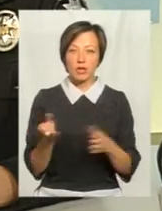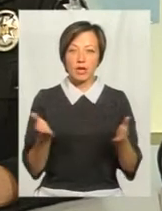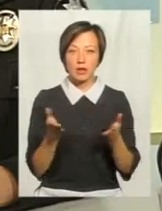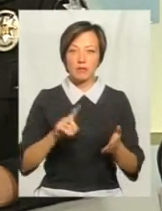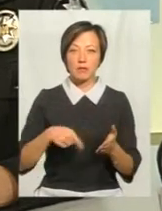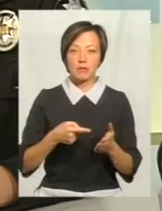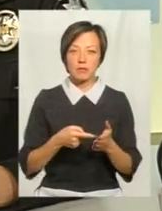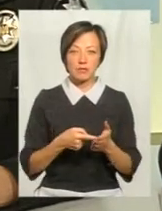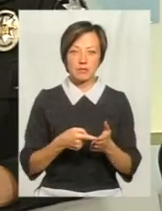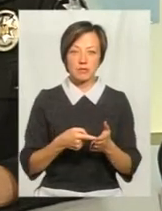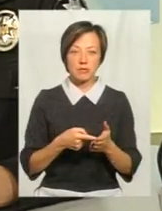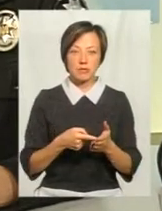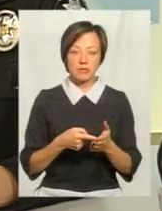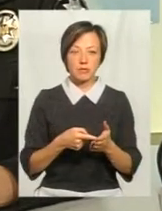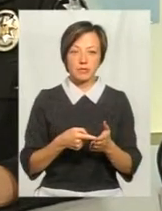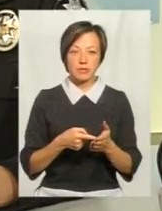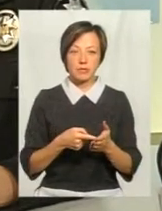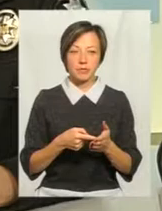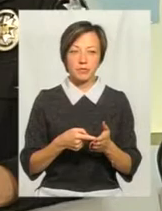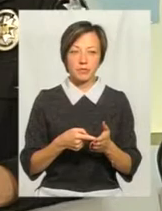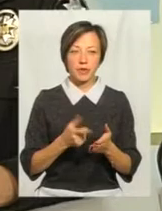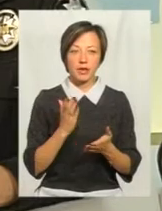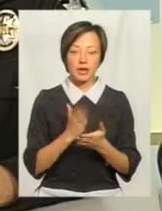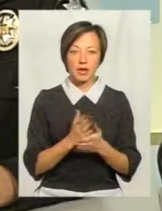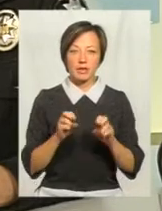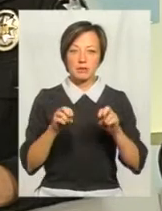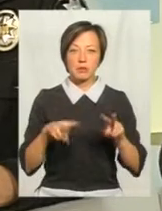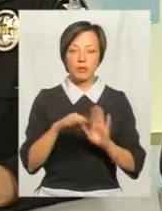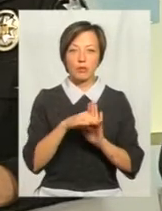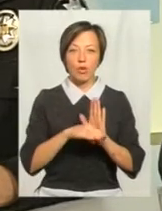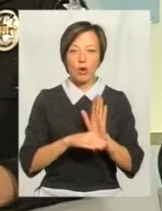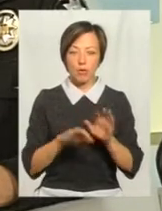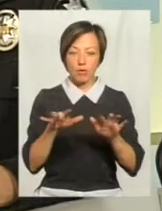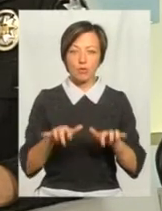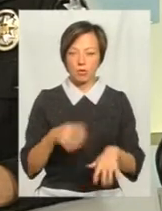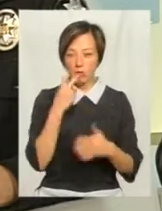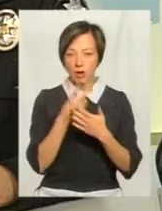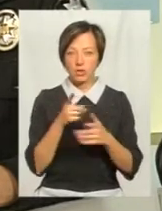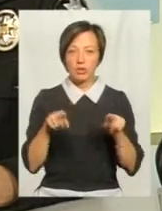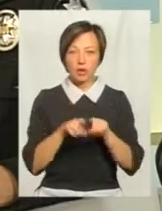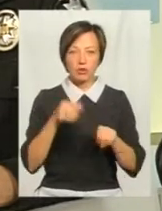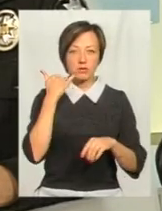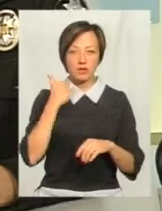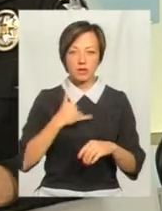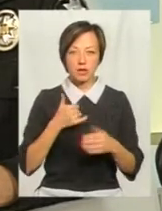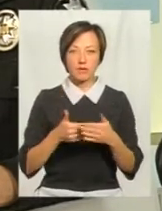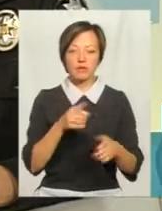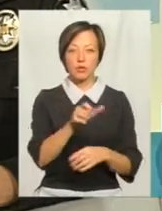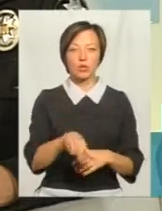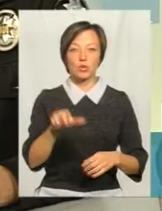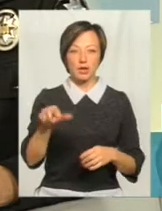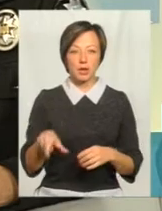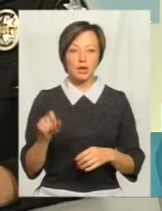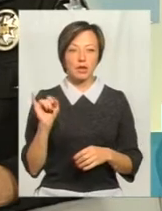місті є глазок, ми також можемо черзню бачити. Також надходять дзвінки нам від людей,